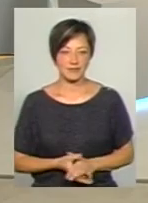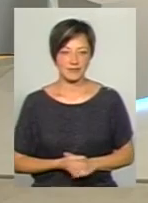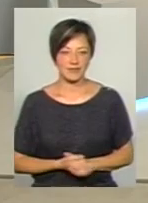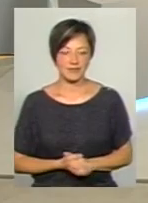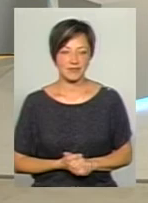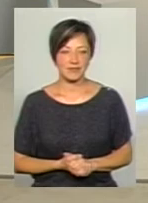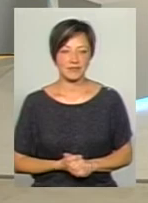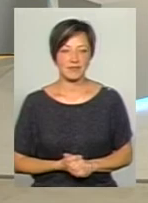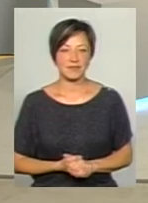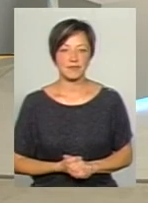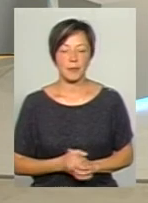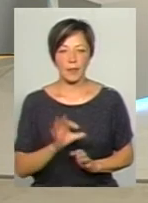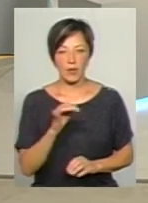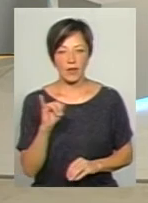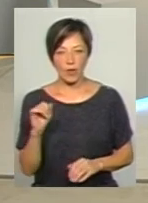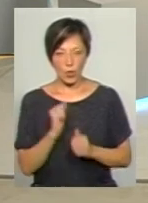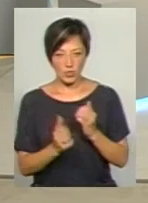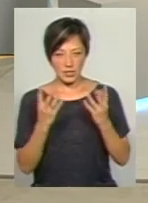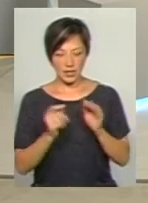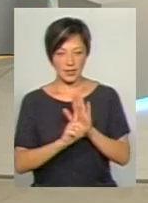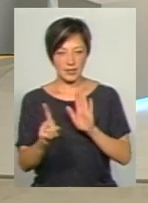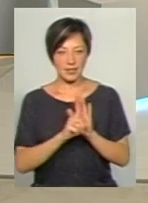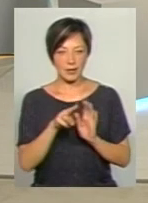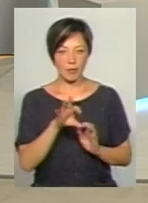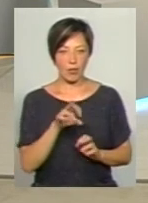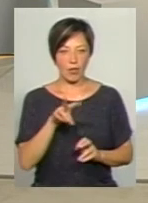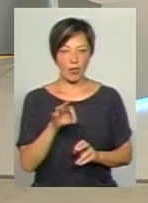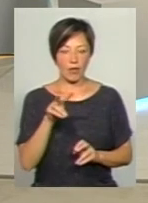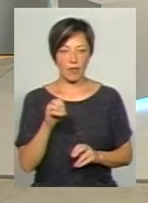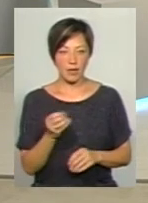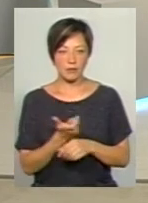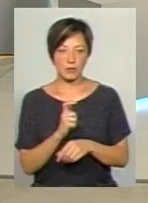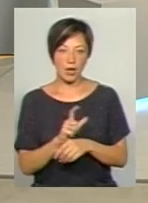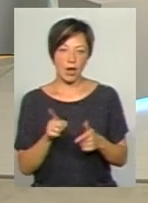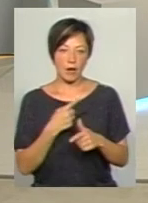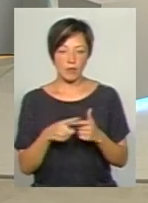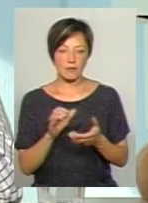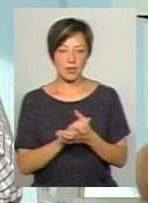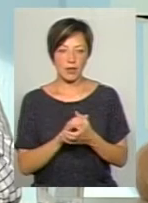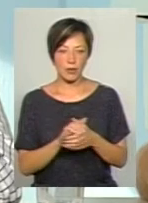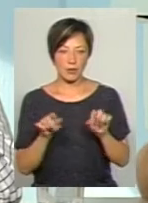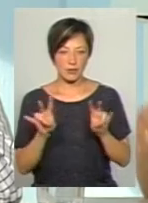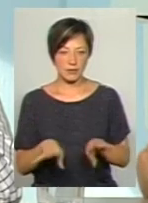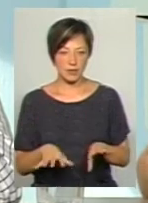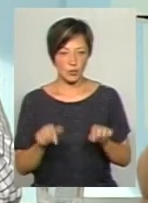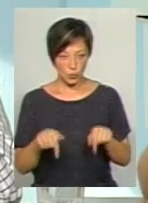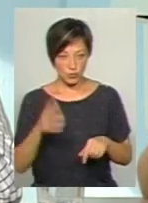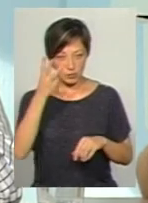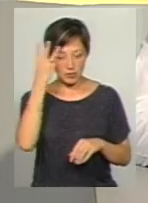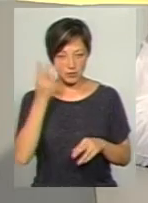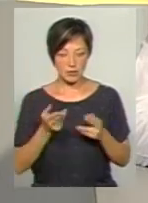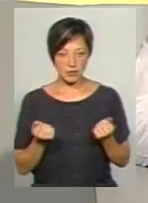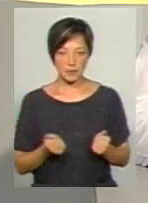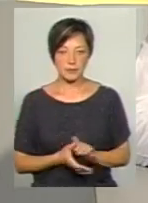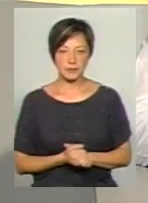Володимир Володимир, точно, що запитання, то ви кожного дня їздите в полон? Здебільшого, так, або у знайомих. Тут, в Хмельницьку? Так.